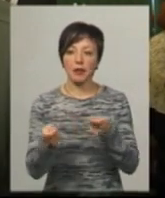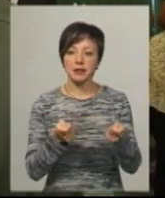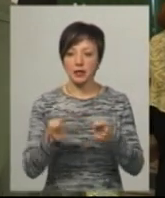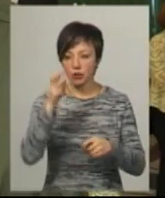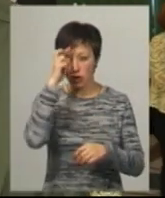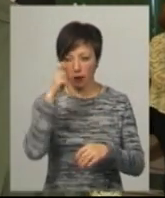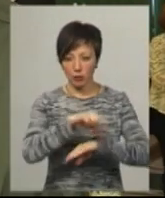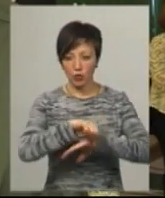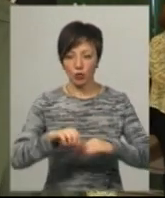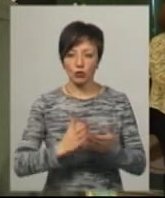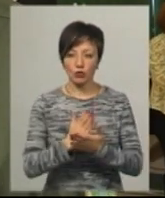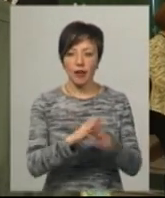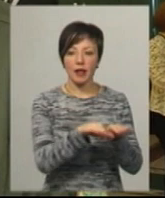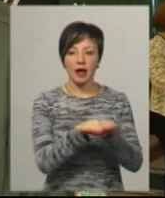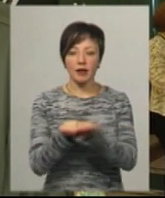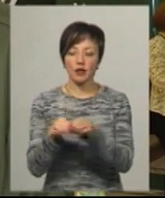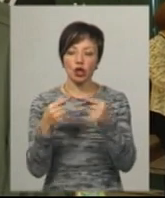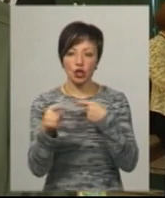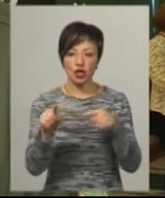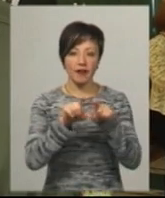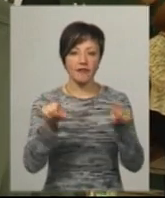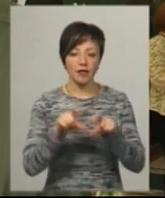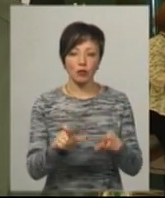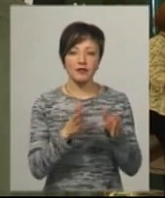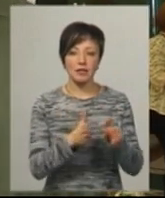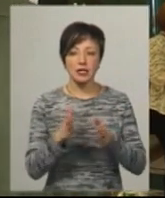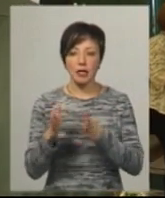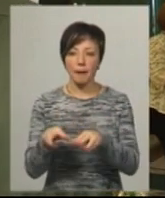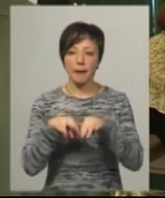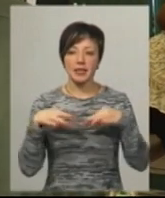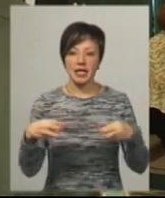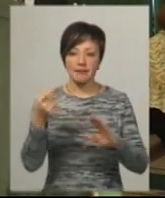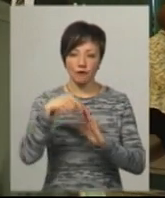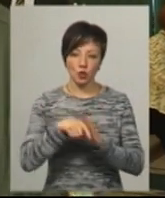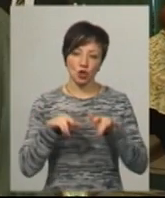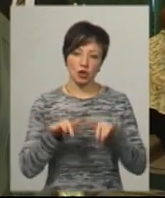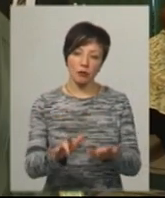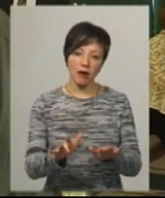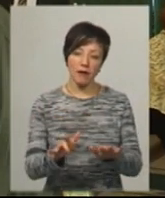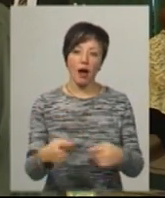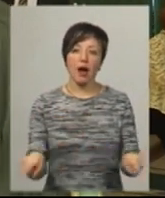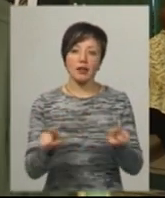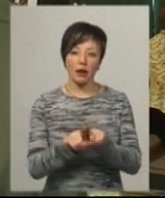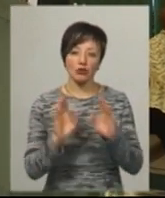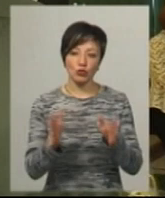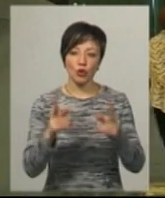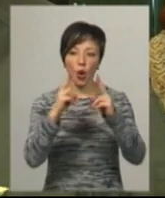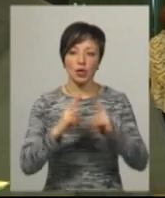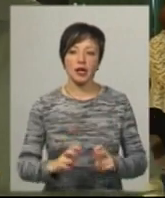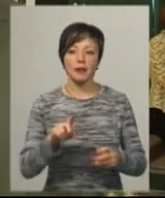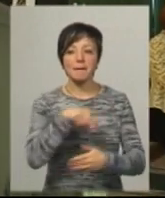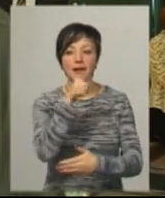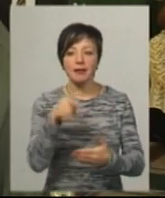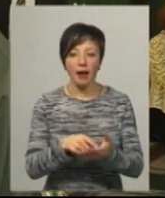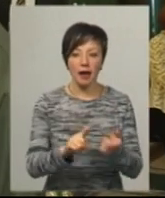Державної прикордонної служби, на рівні інших відомств в системі Міністерства внутрішніх справ, будуть також розглядатися питання, які